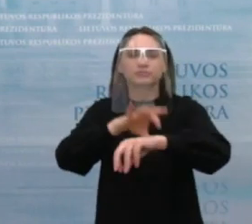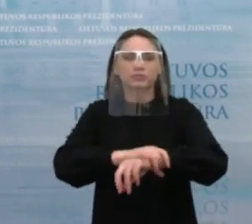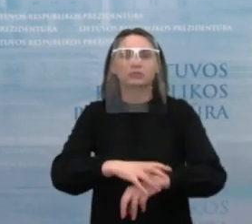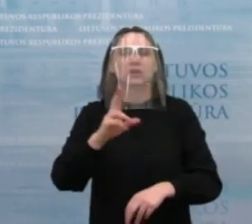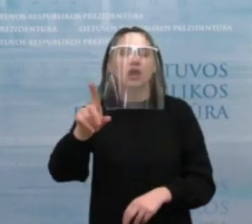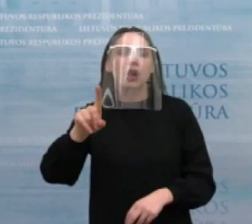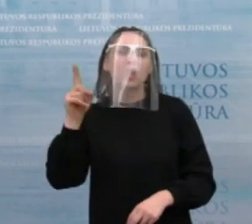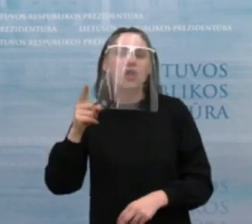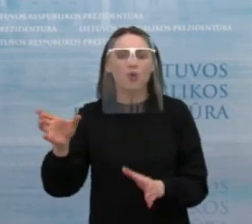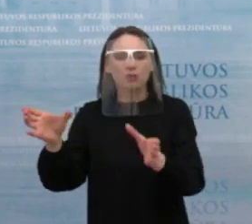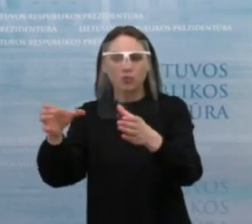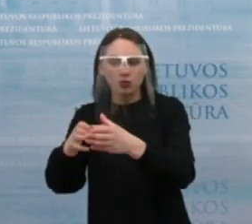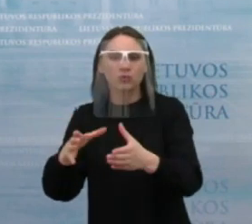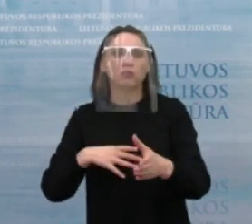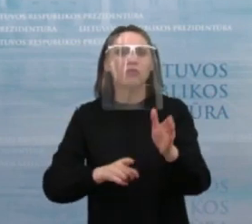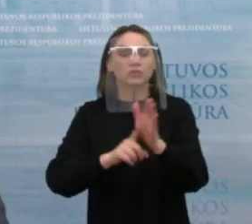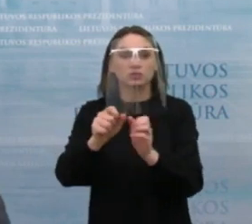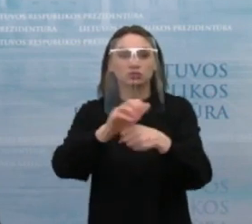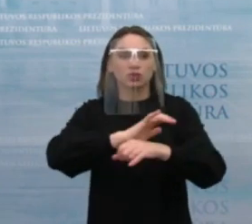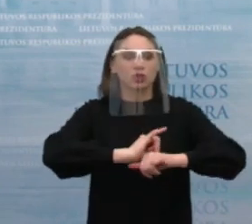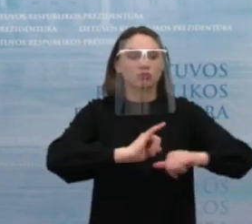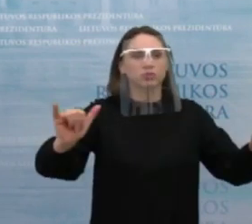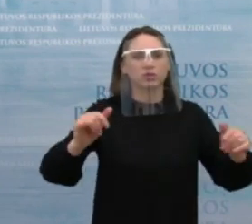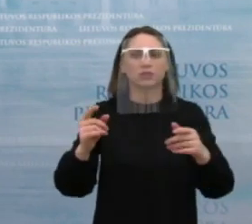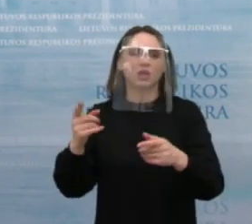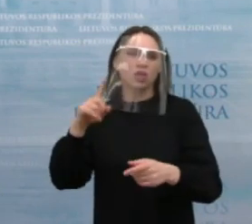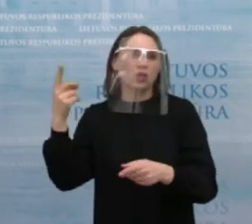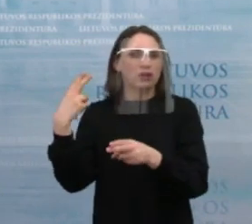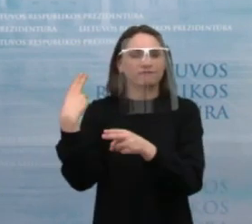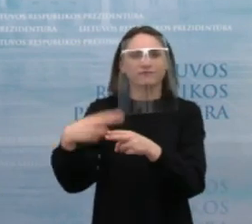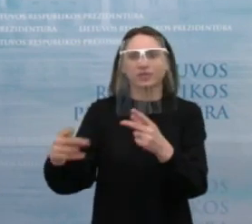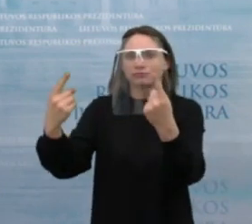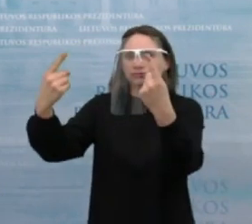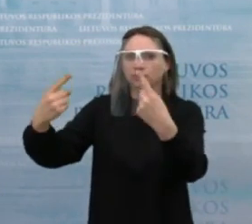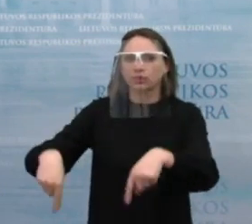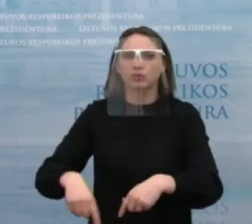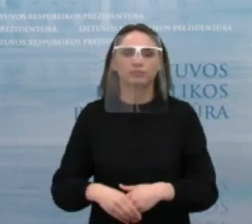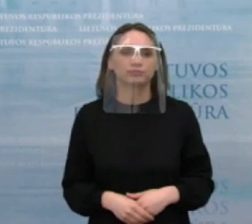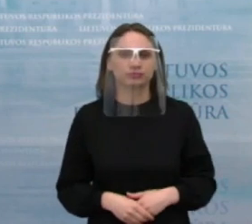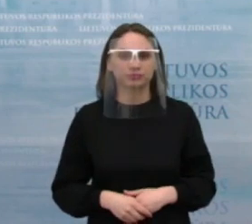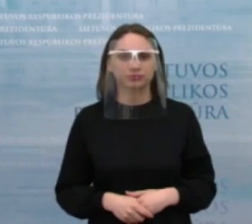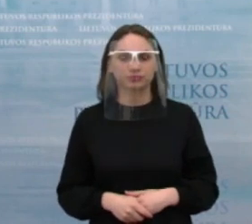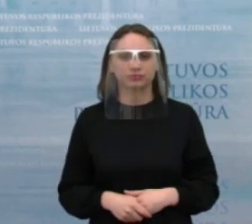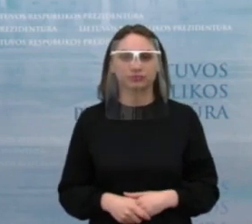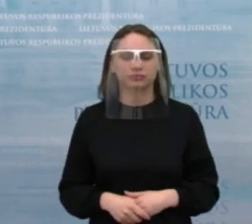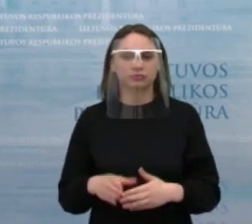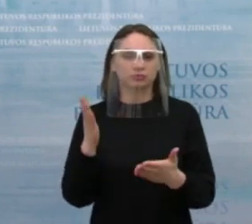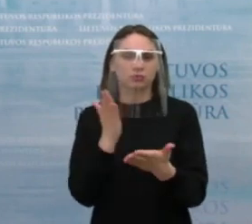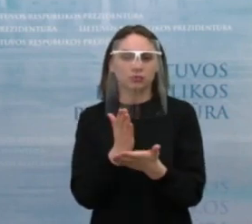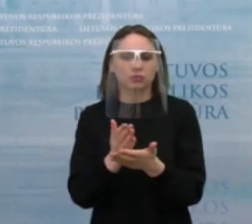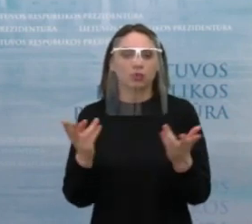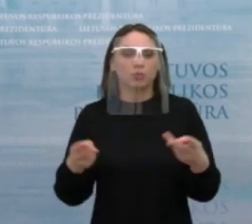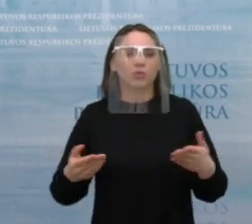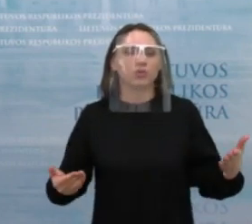grupė, kuri labiausiai nukentėjo nuo pandemijos ir nedarbo lygi šioje grupėje išaugo sparčiausiai. Taigi būtina taikyti naujų